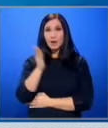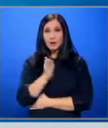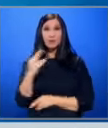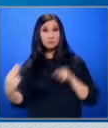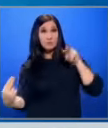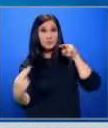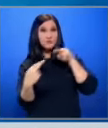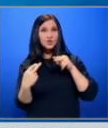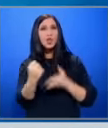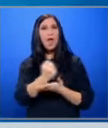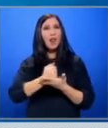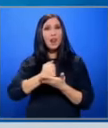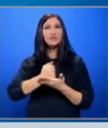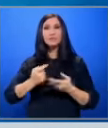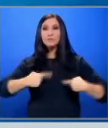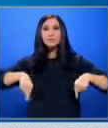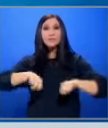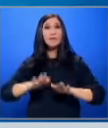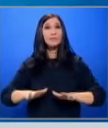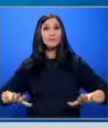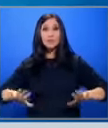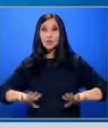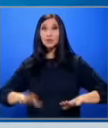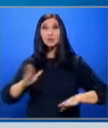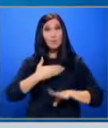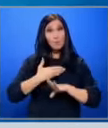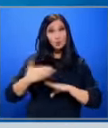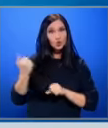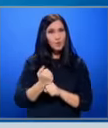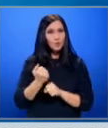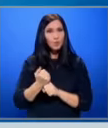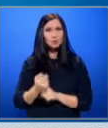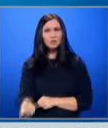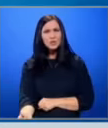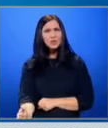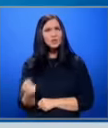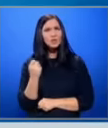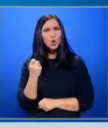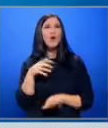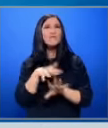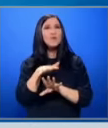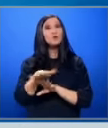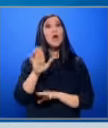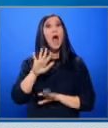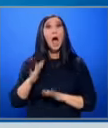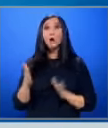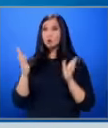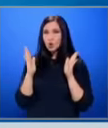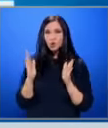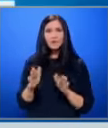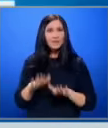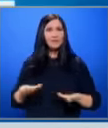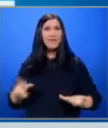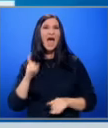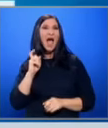свижданията в лечебните заведения Детските градини ще продължат Да работят но под строк филтър Ако бъдат установени деца С